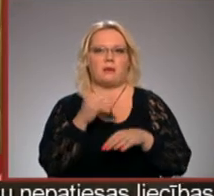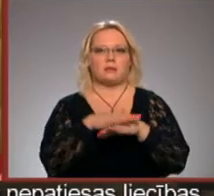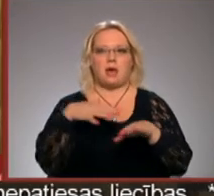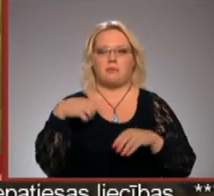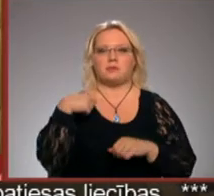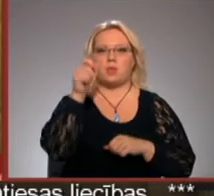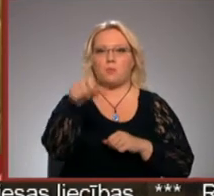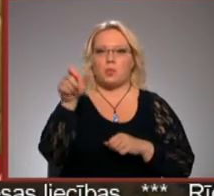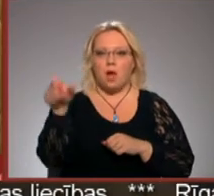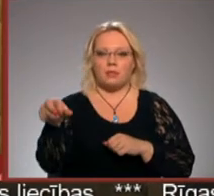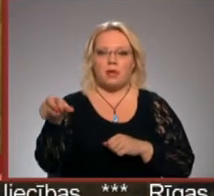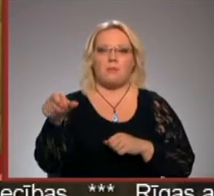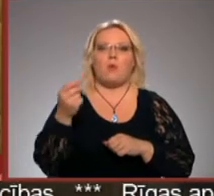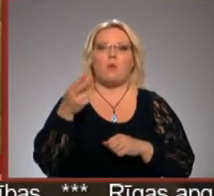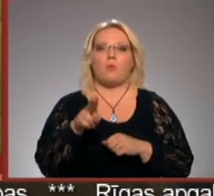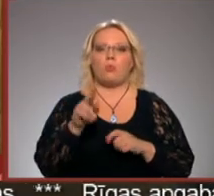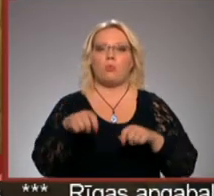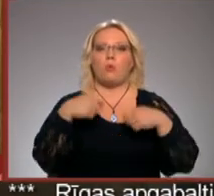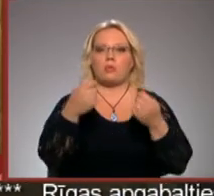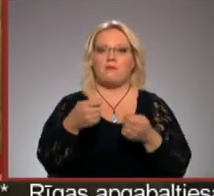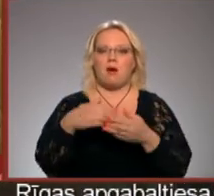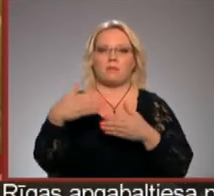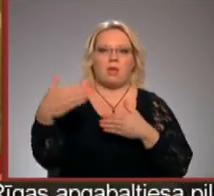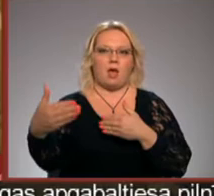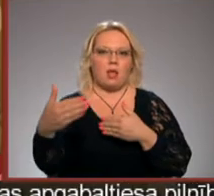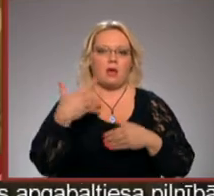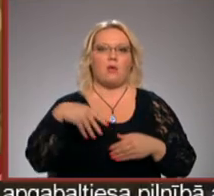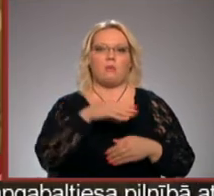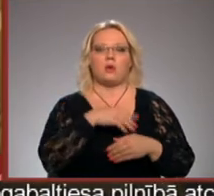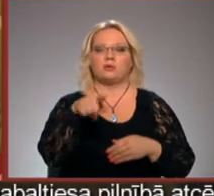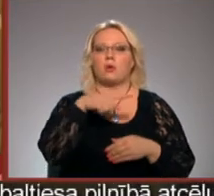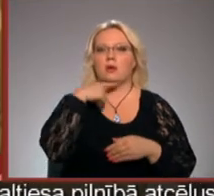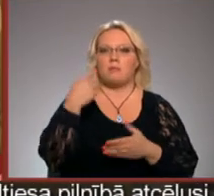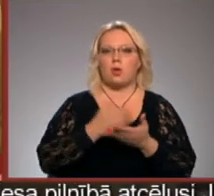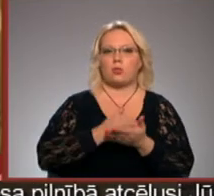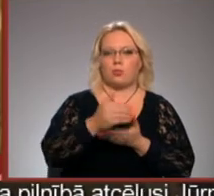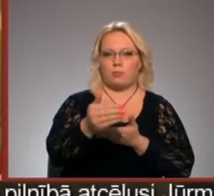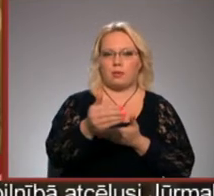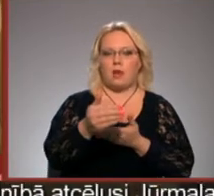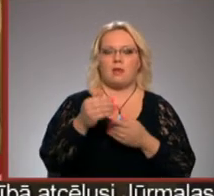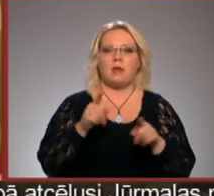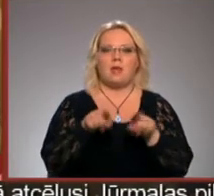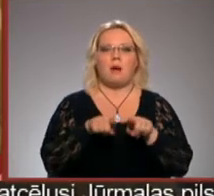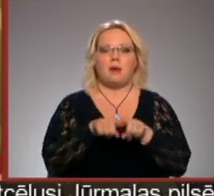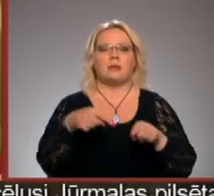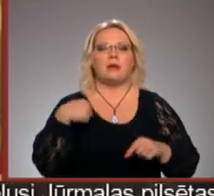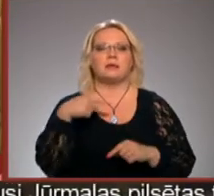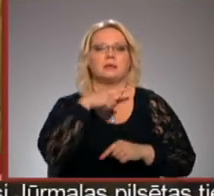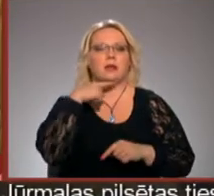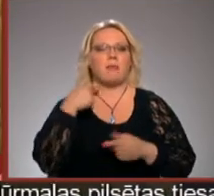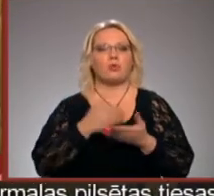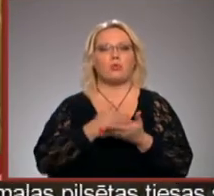deputātiem un nodevām tālāk. Un es to gribētu turpināt. Tāpat es gribētu